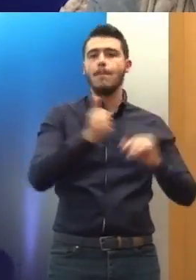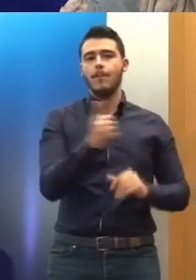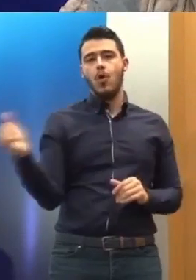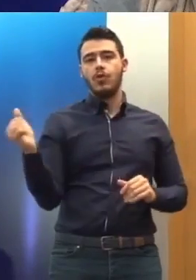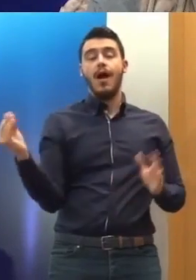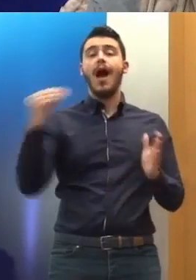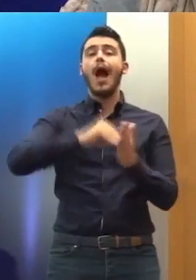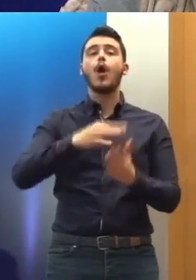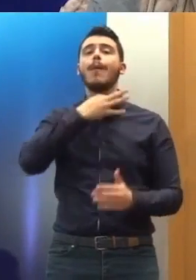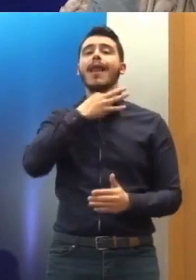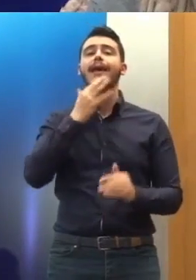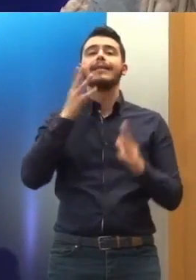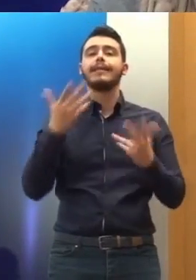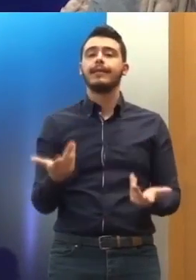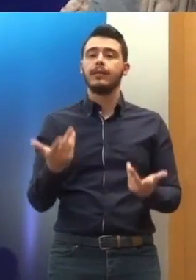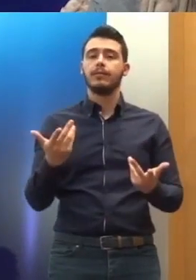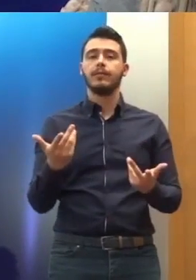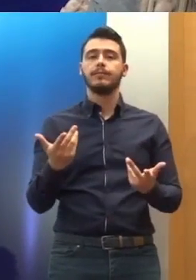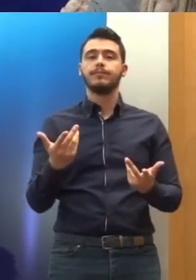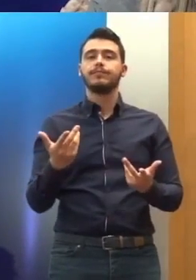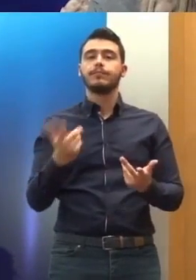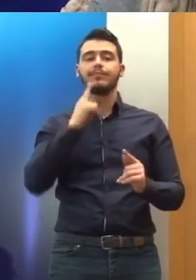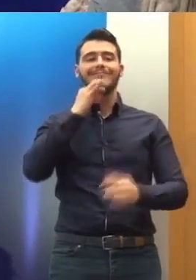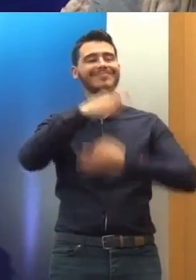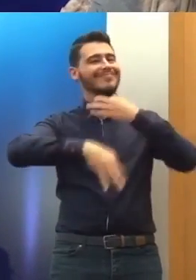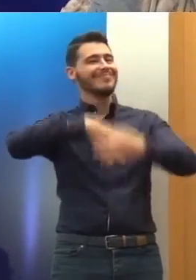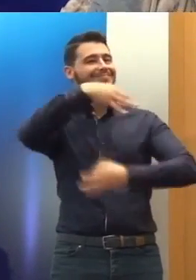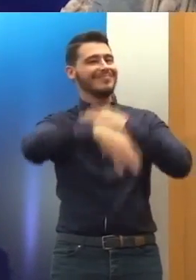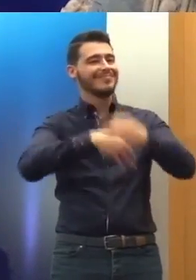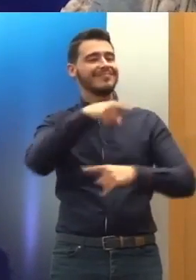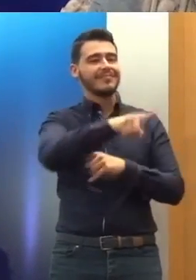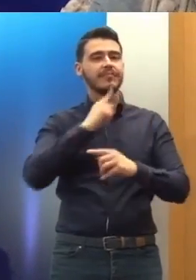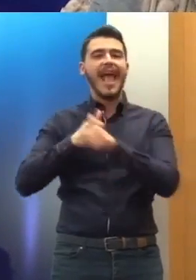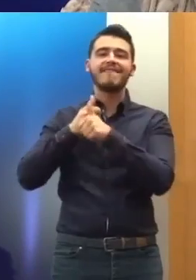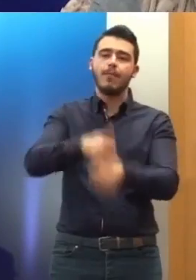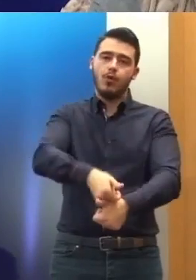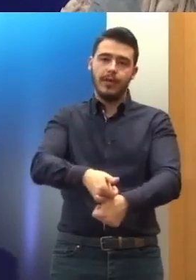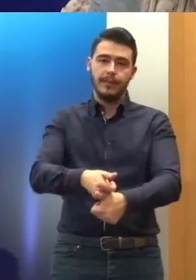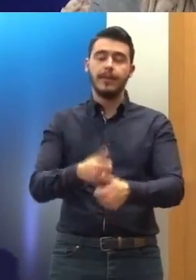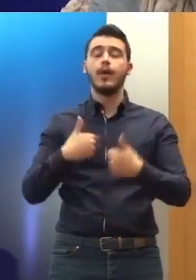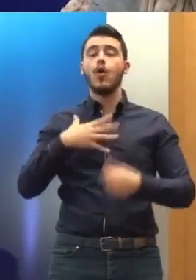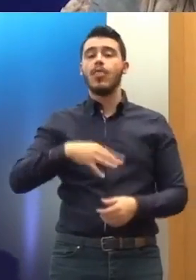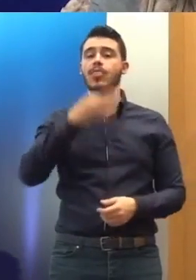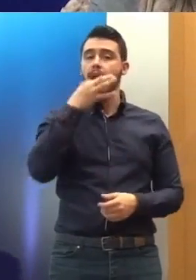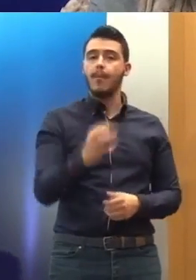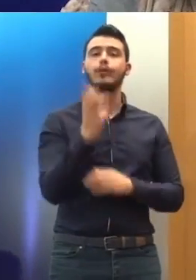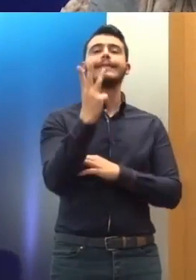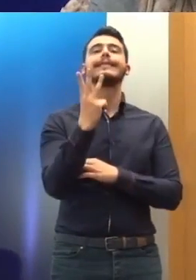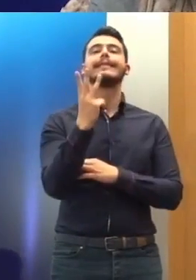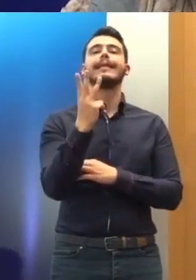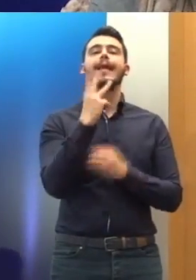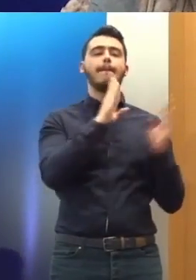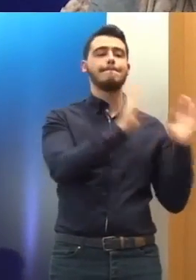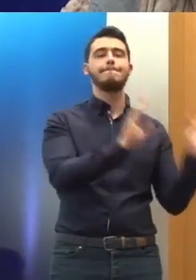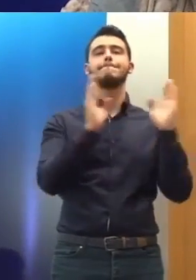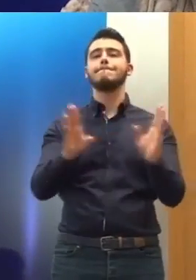περαιτέρω και προσπάθεια υλοποίησης των συστάσεων. Στον τομέα αυτών, λοιπόν, διακρίνω τρεις περίοδους πολύ σύντομα. Μια πρώτη περίοδος από το